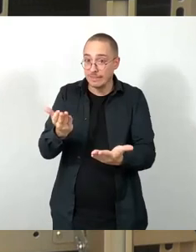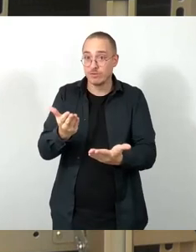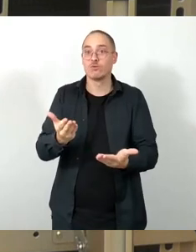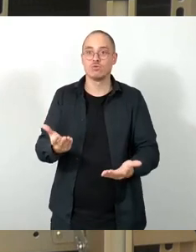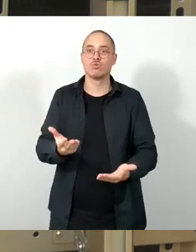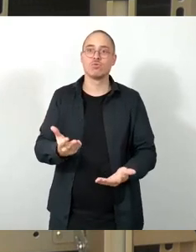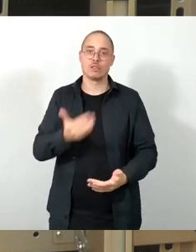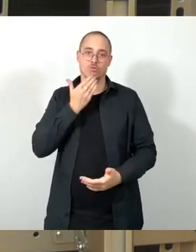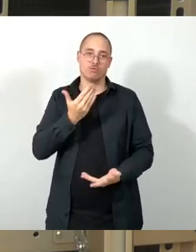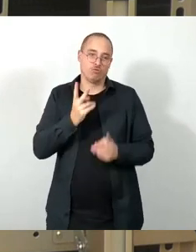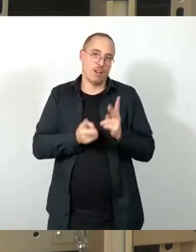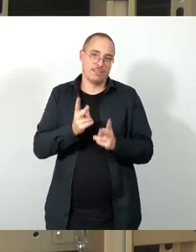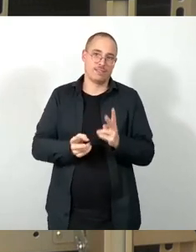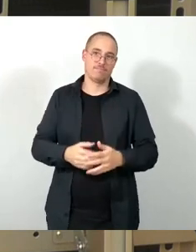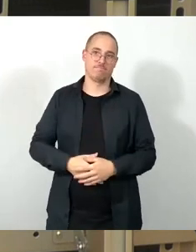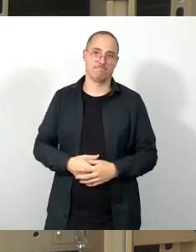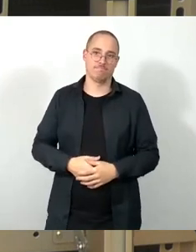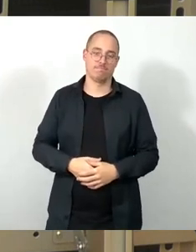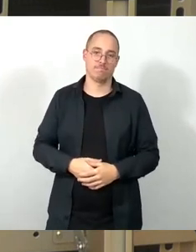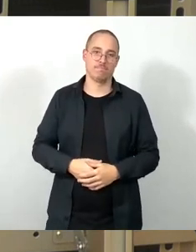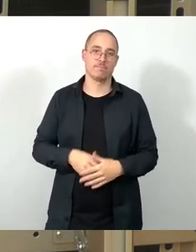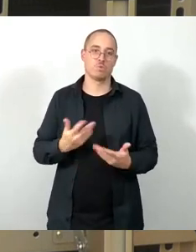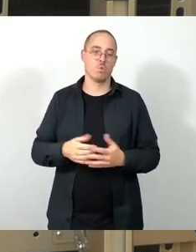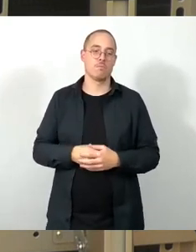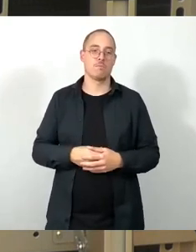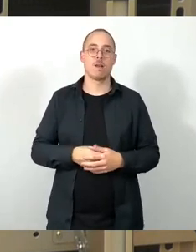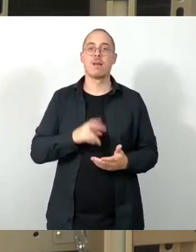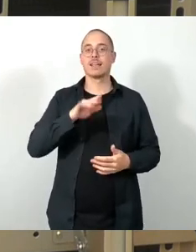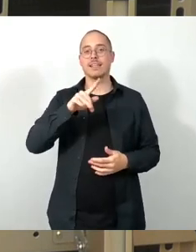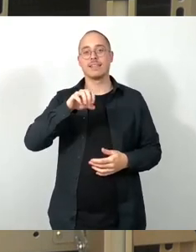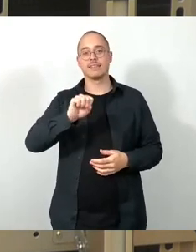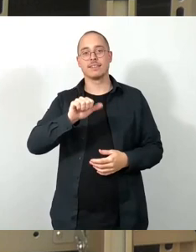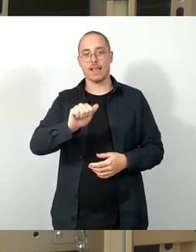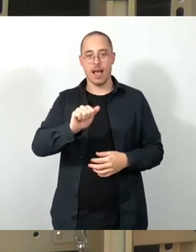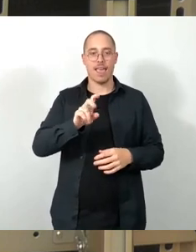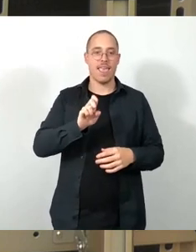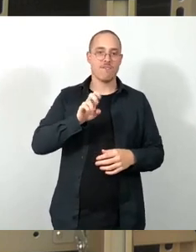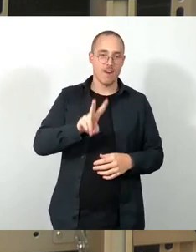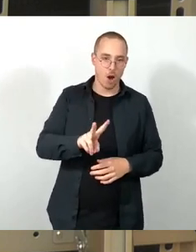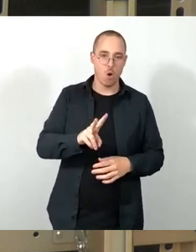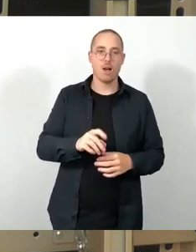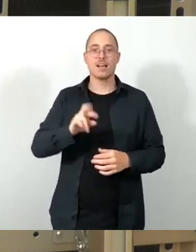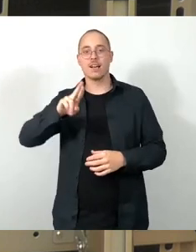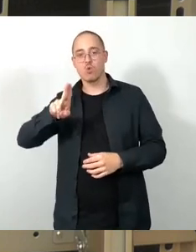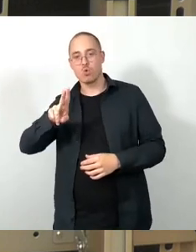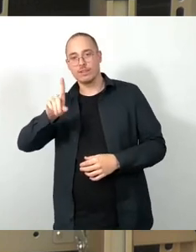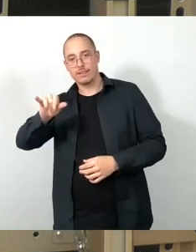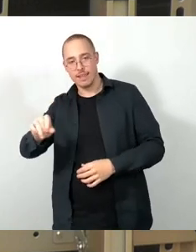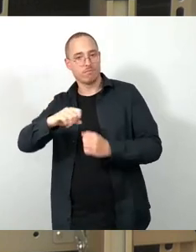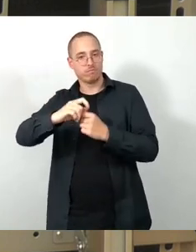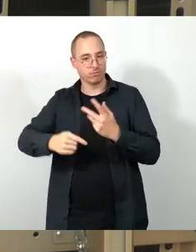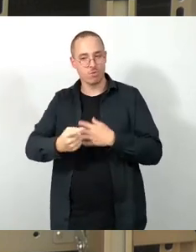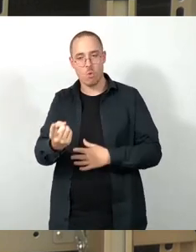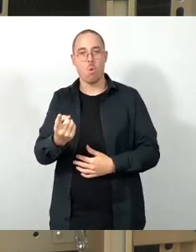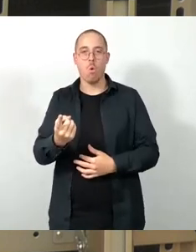Riesa e.V. und das RUDI. Die ämterübergreifende Kommission, also diese Steuerungsgruppe, die wir alle